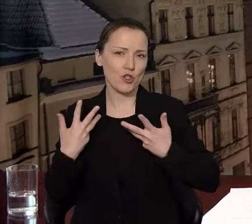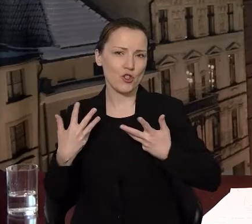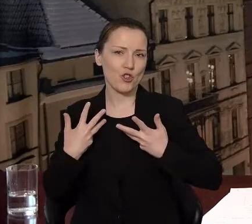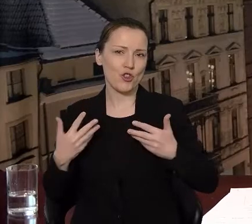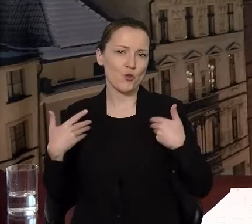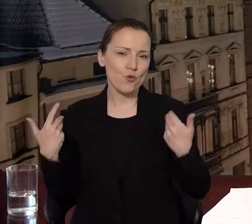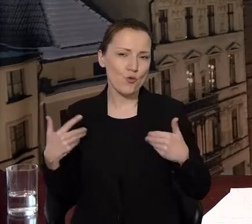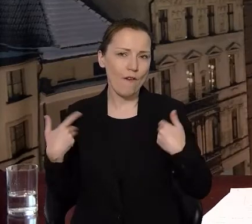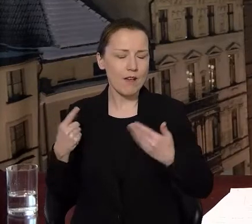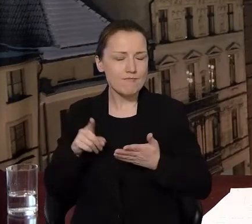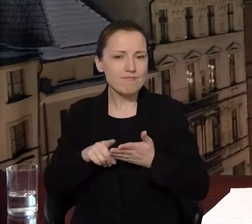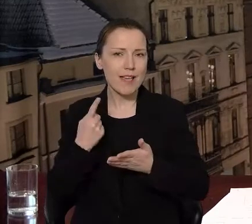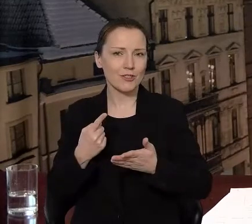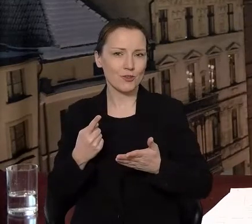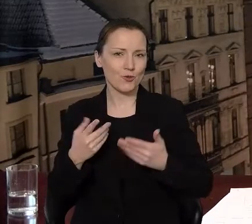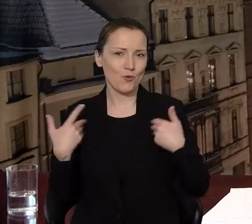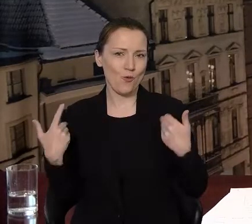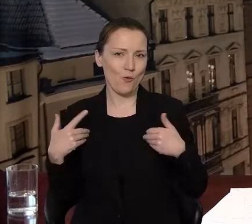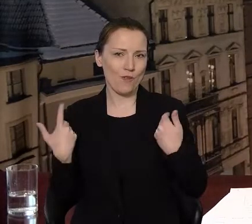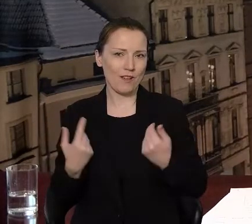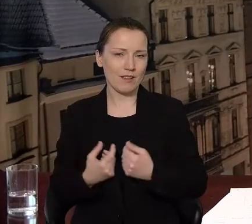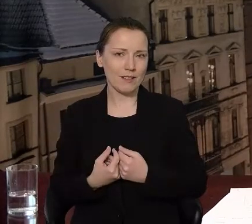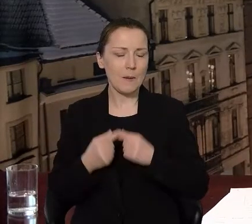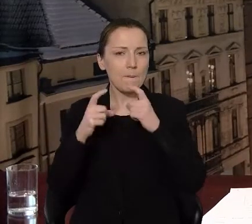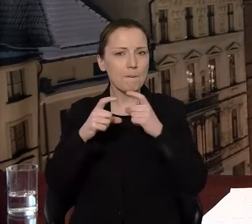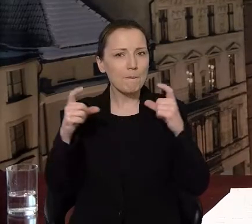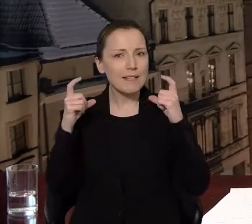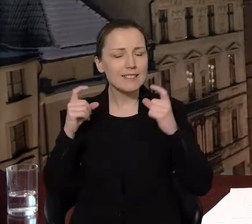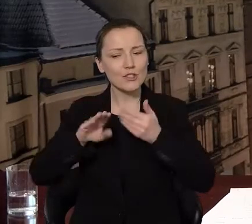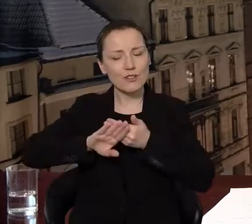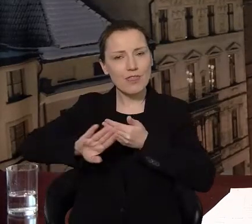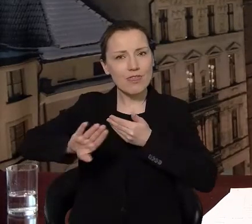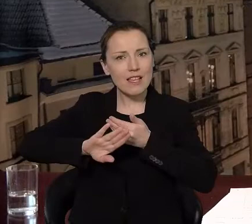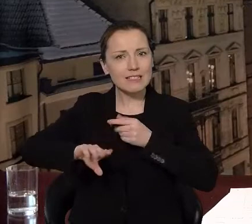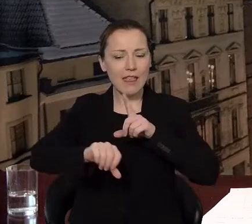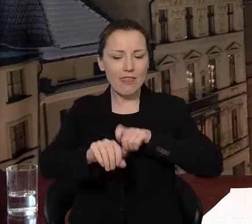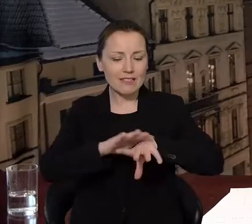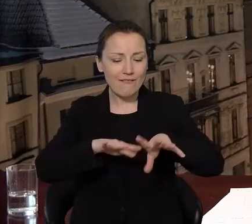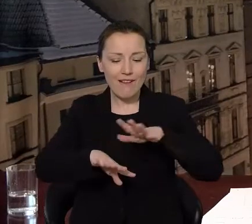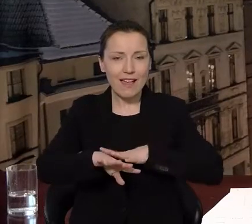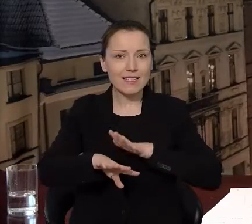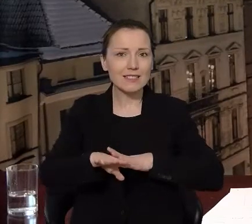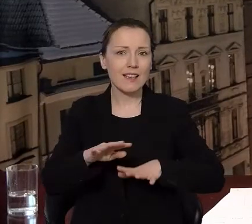Zdrowie w pierwszej kolejności, a więc maseczki, dystans, dezynfekcje,